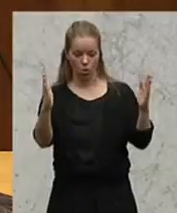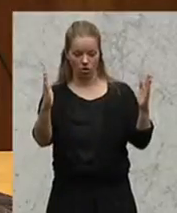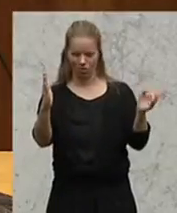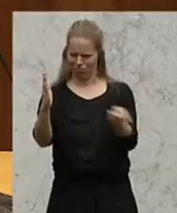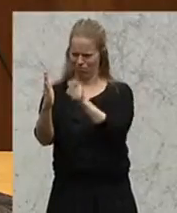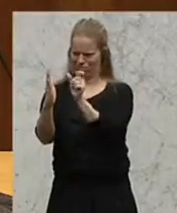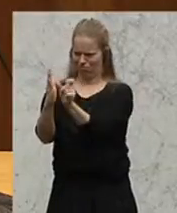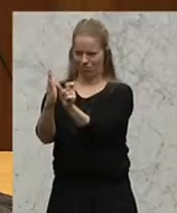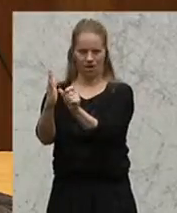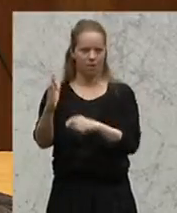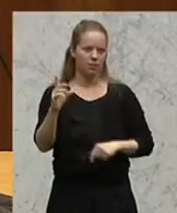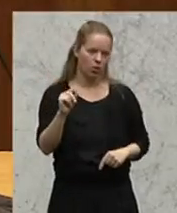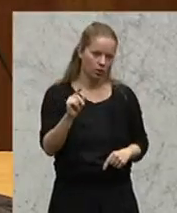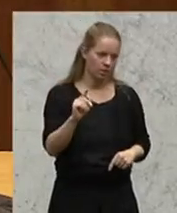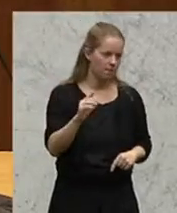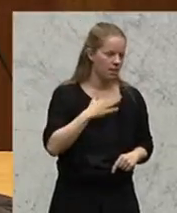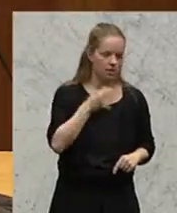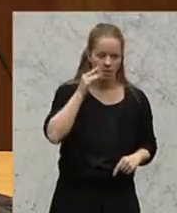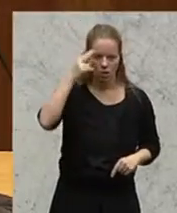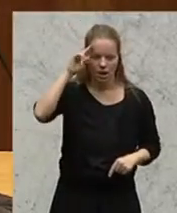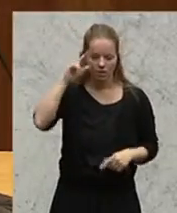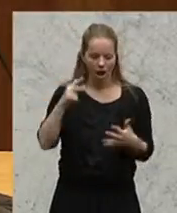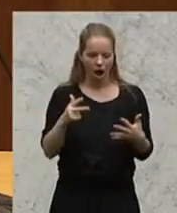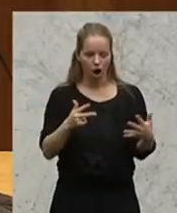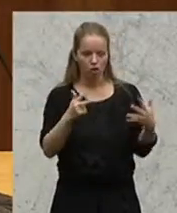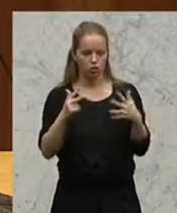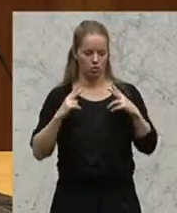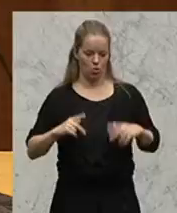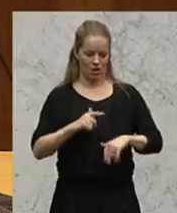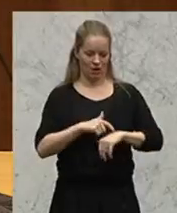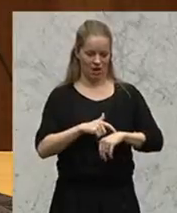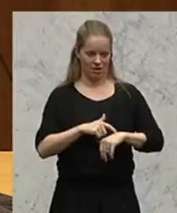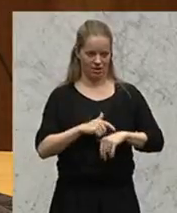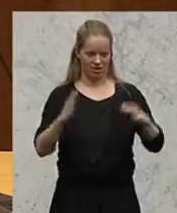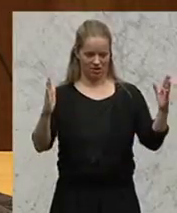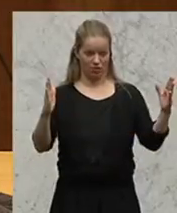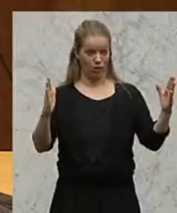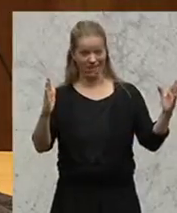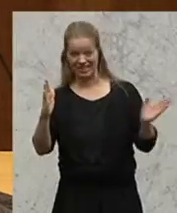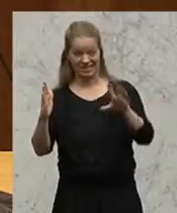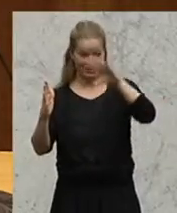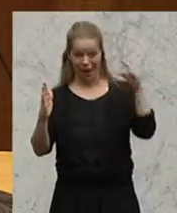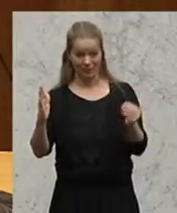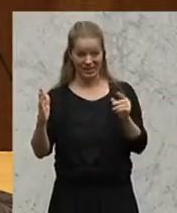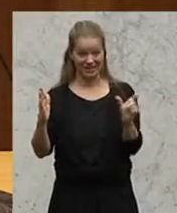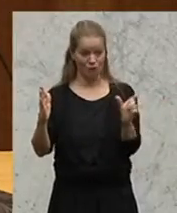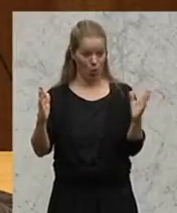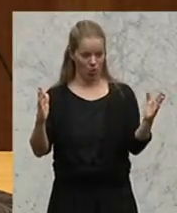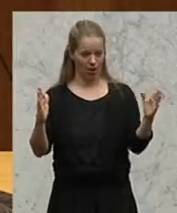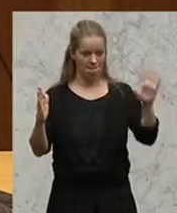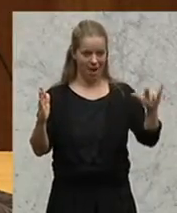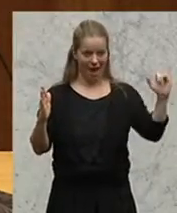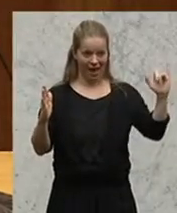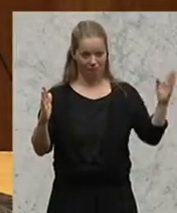Damen und Herren, acht Stunden Ruhezeit während der gesamten Saison, zum Beispiel von Mai bis September.